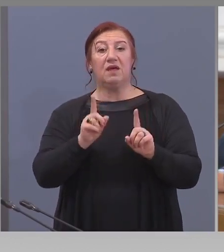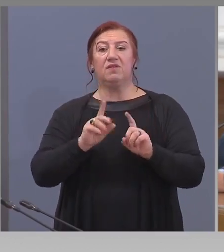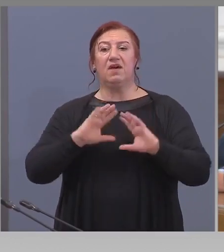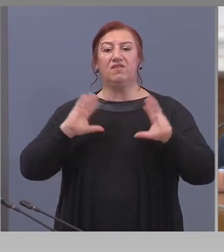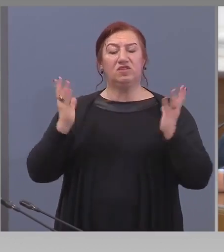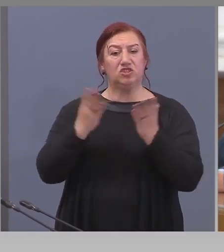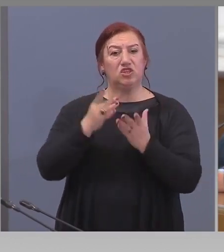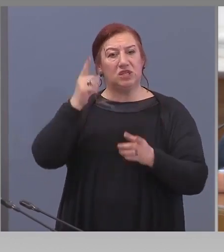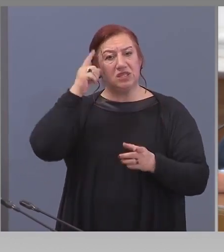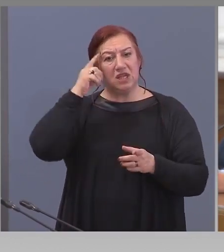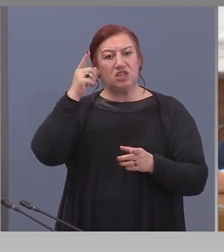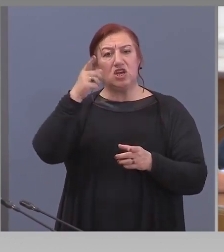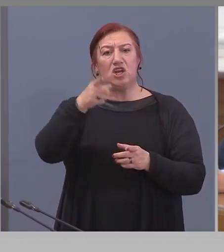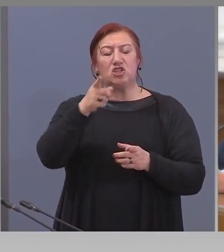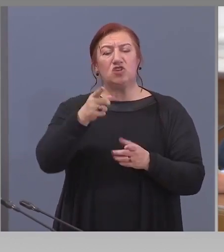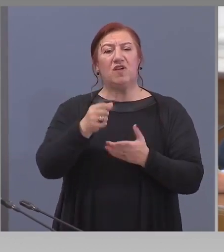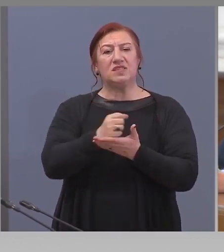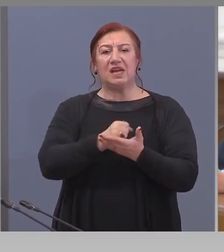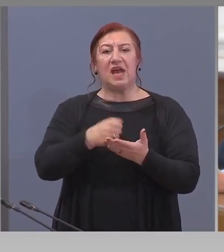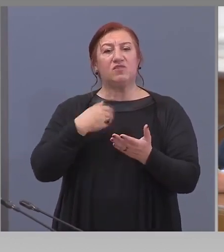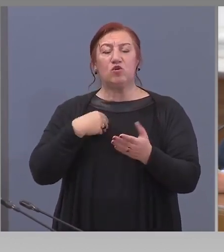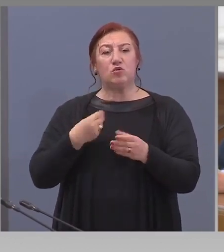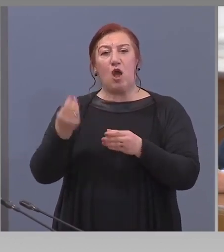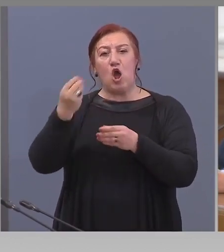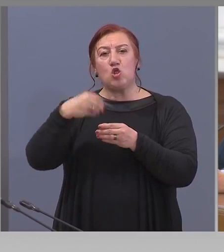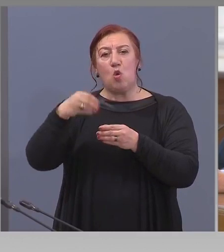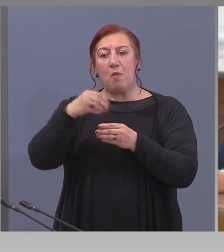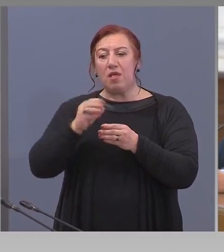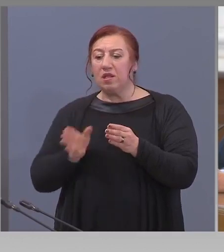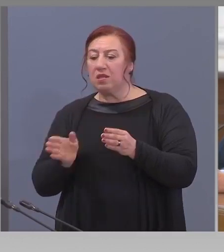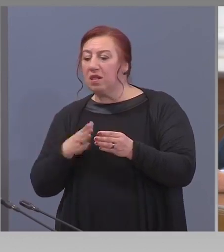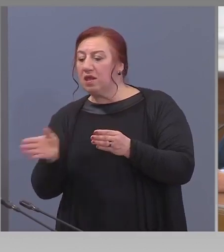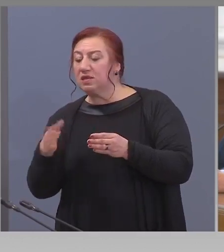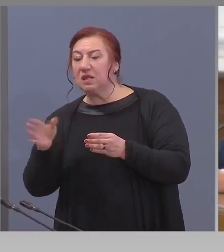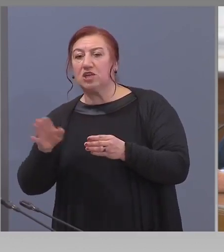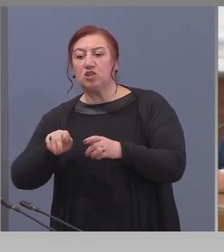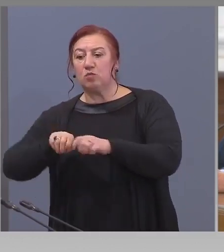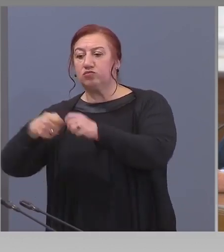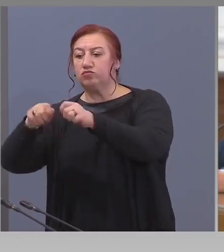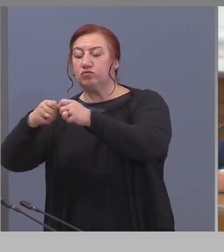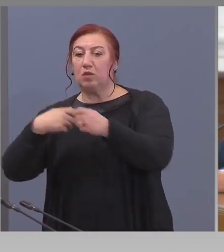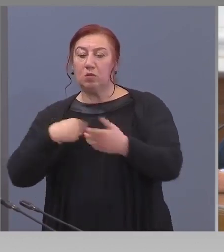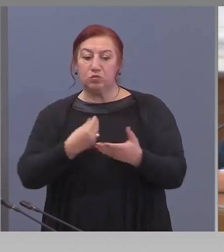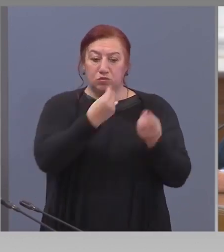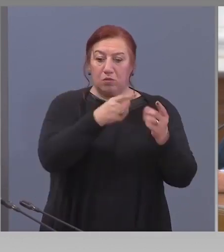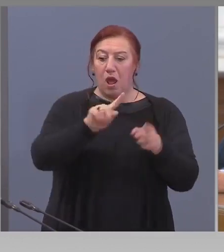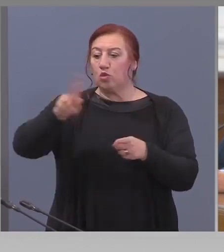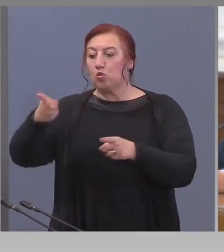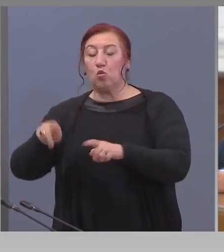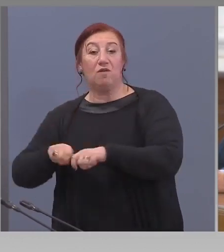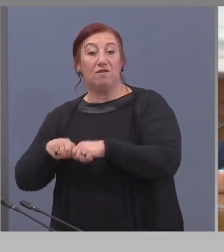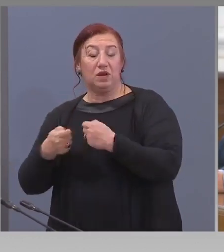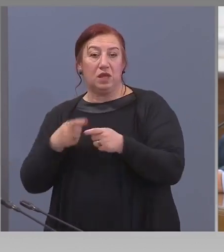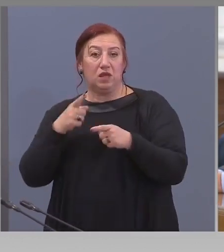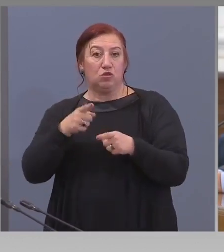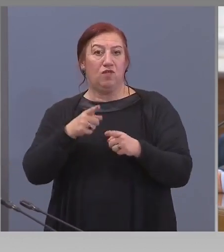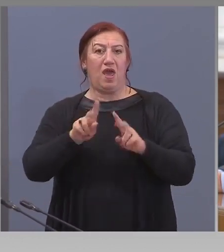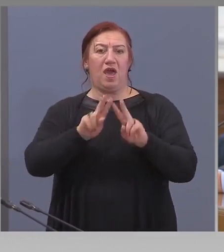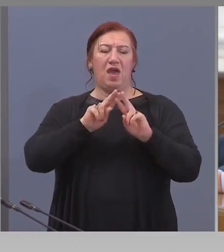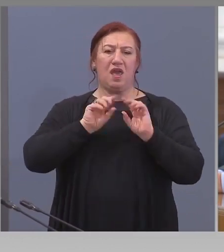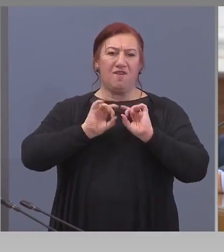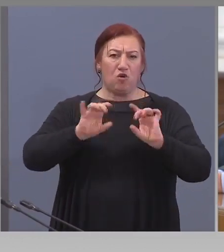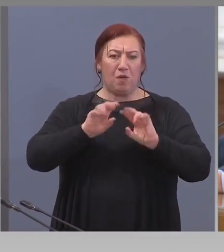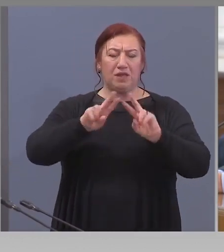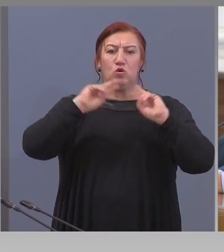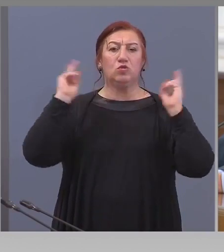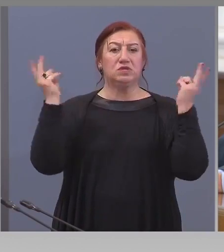са лекарства, които имат страшно много странични ефекти и които в своите официални индикации са почти изтикани в целия свят от други медикаменти,